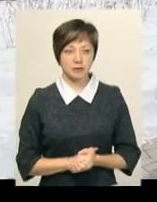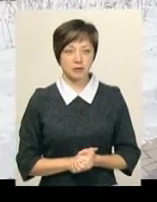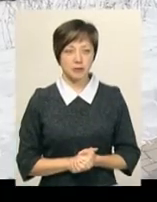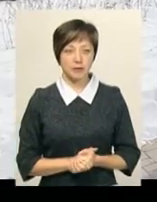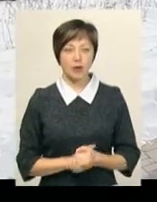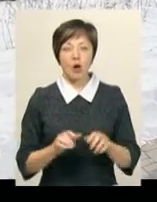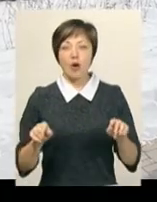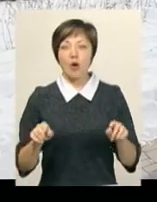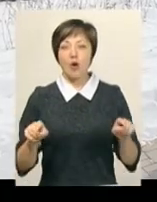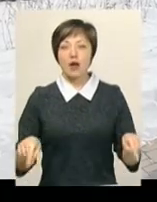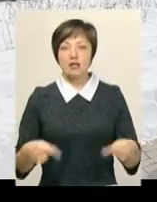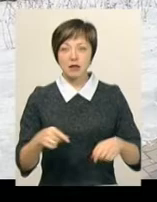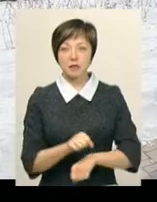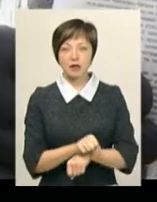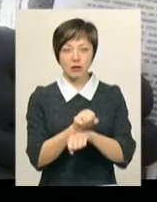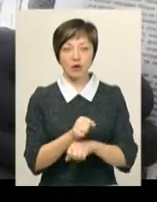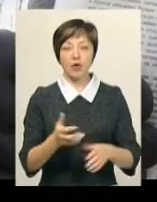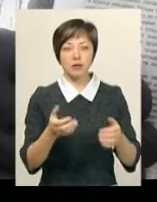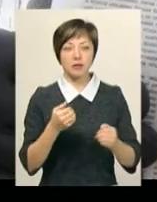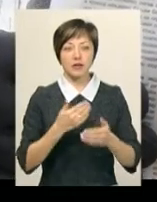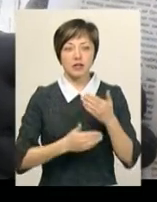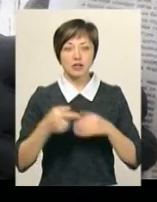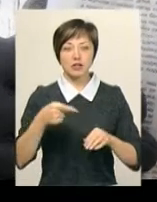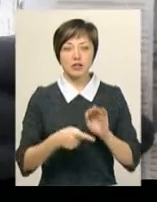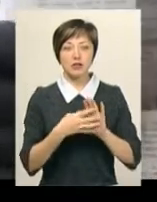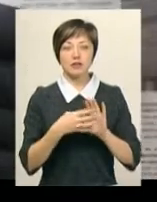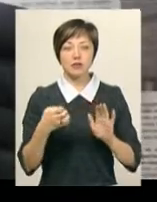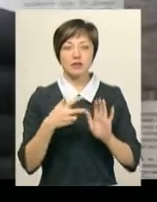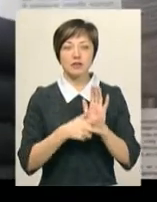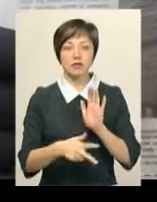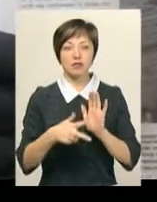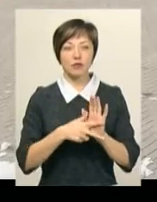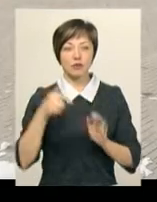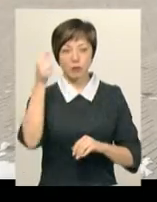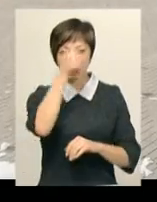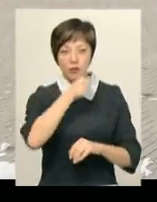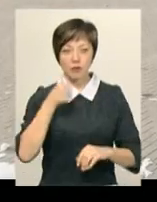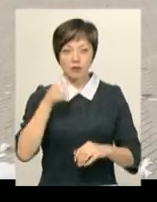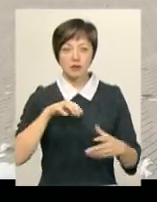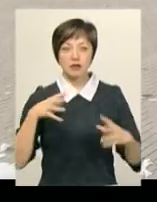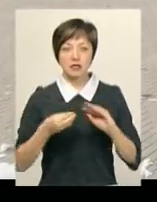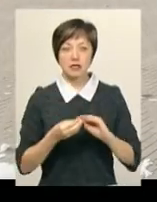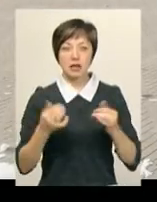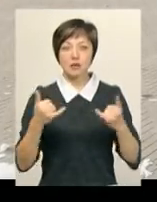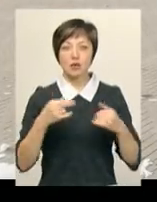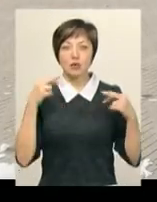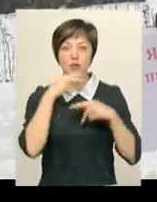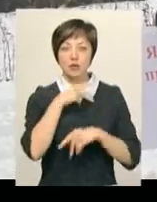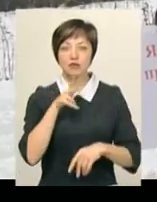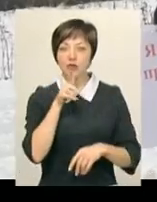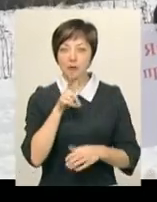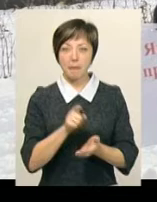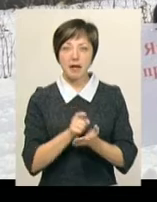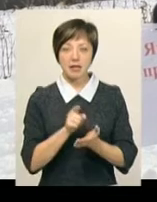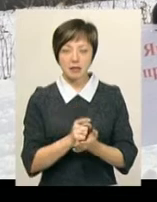Організатор пікету Віктор Галущак отримав інвалідність у 1988 році внаслідок хімічного отруєння в Чернівцях. Каже,